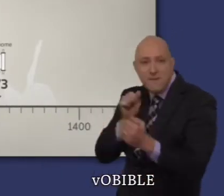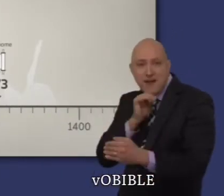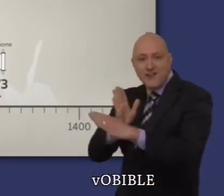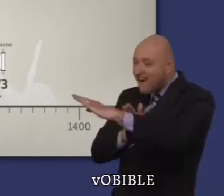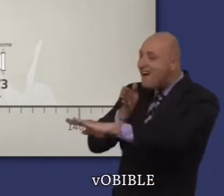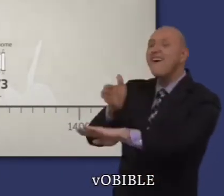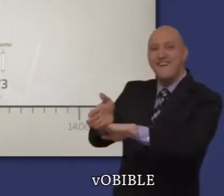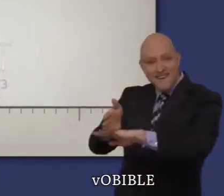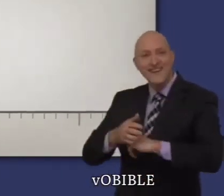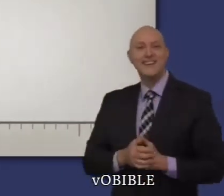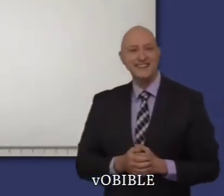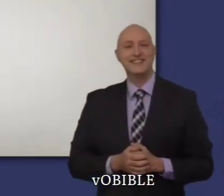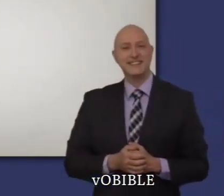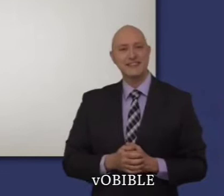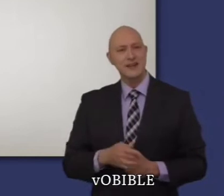entrent en terre promise.